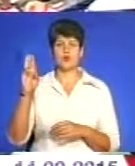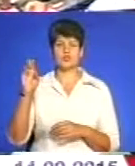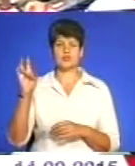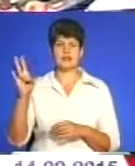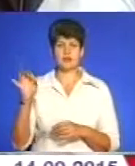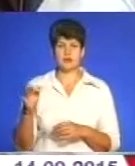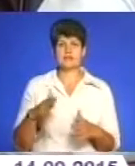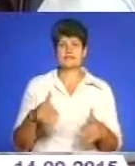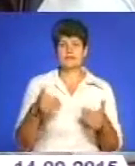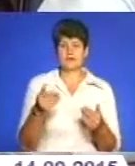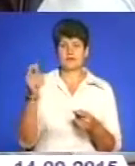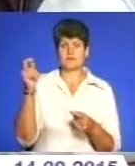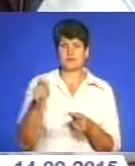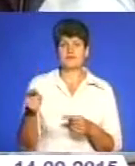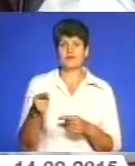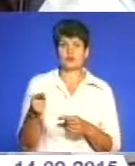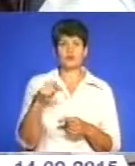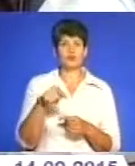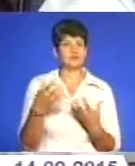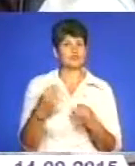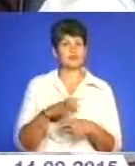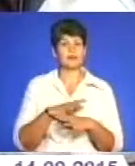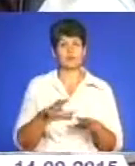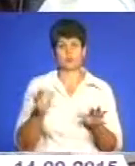професій саме у Тернополі, адже тут ще не була.